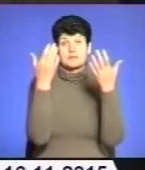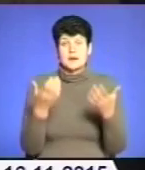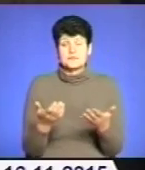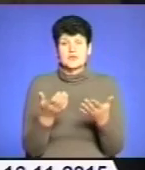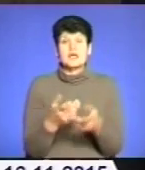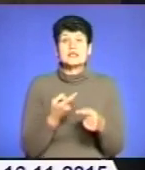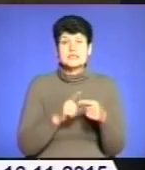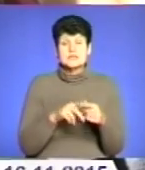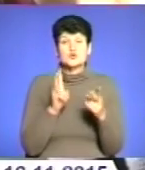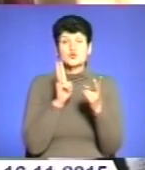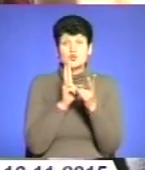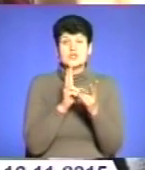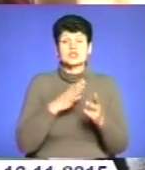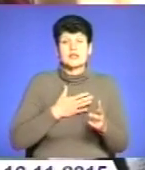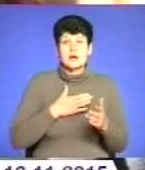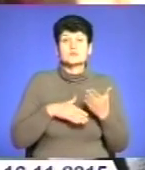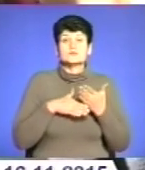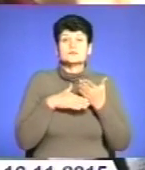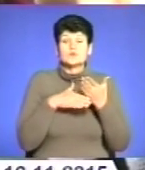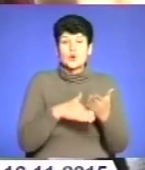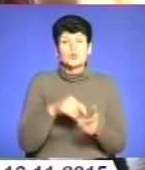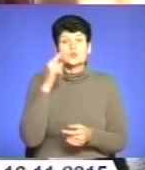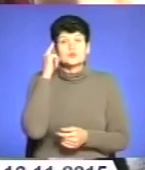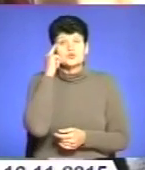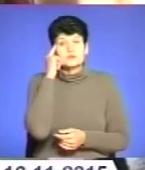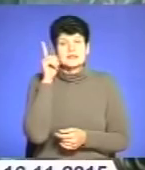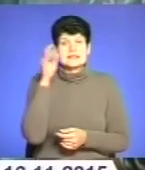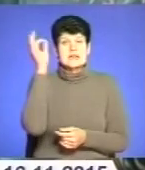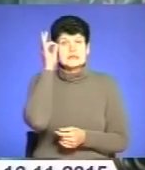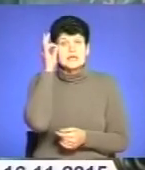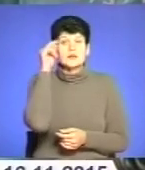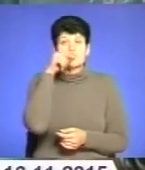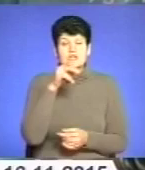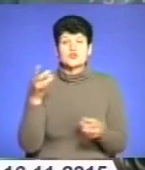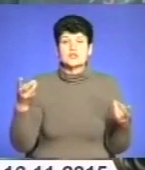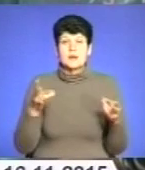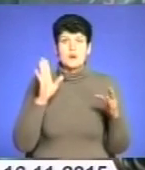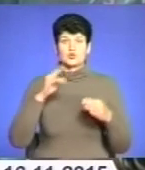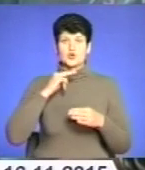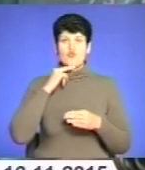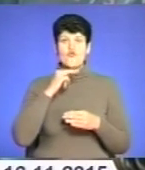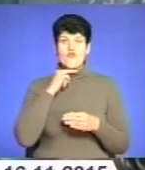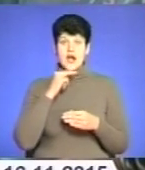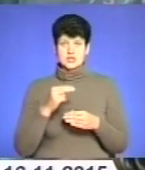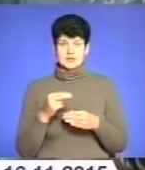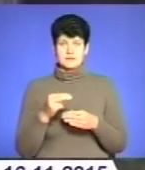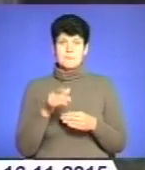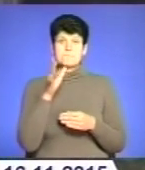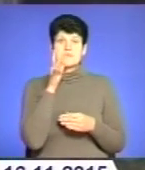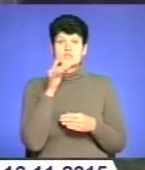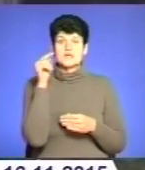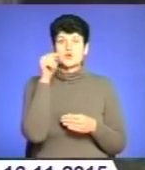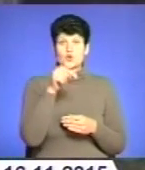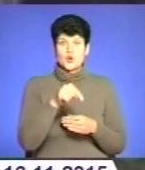такі зустрічі дають змогу нам задуматися і згадати про те, що потрібно бути уважними під час того,